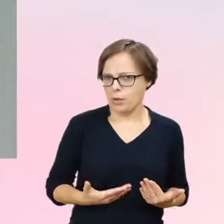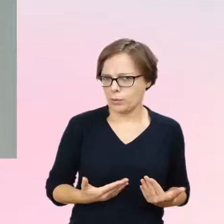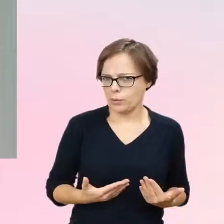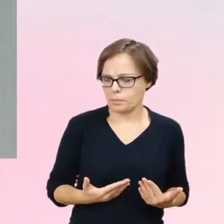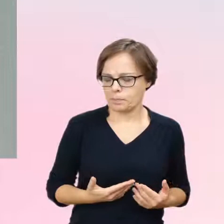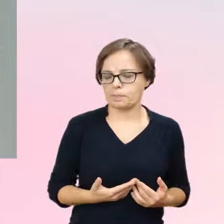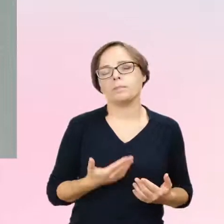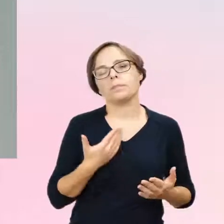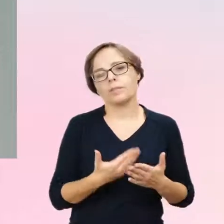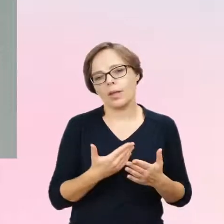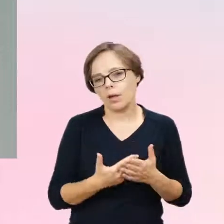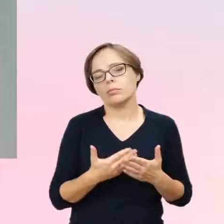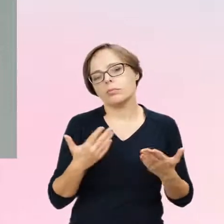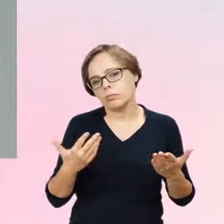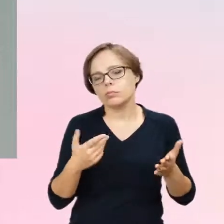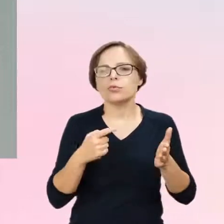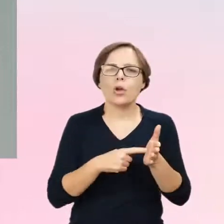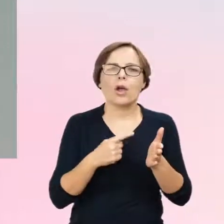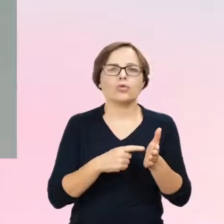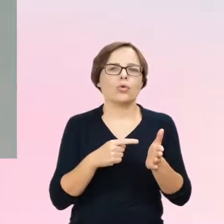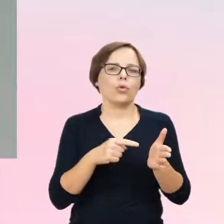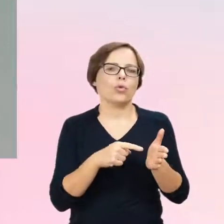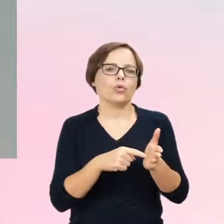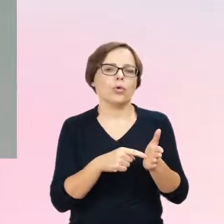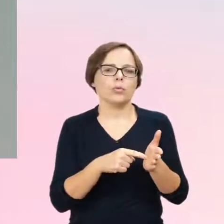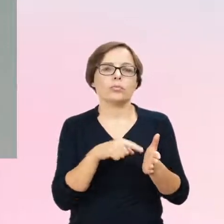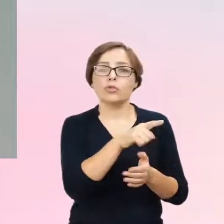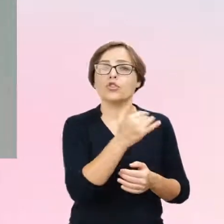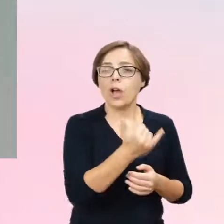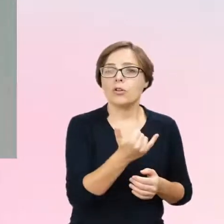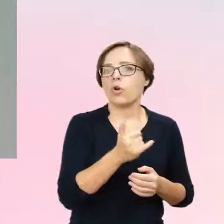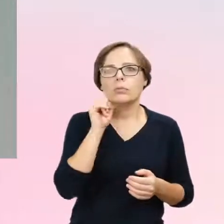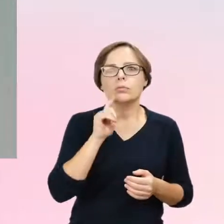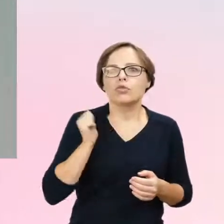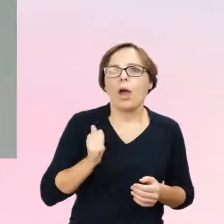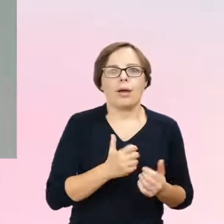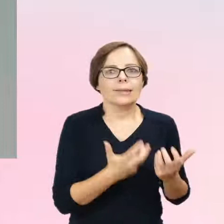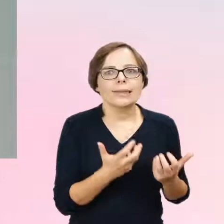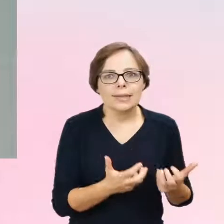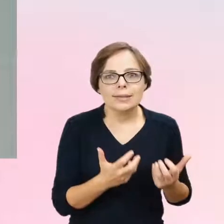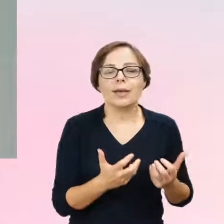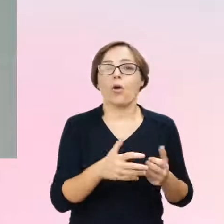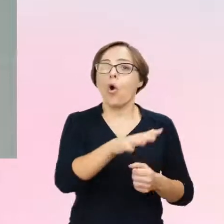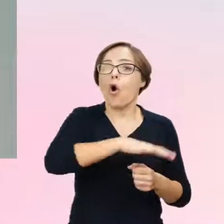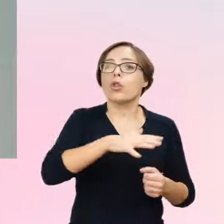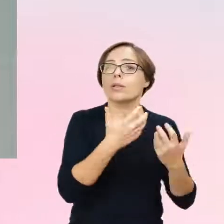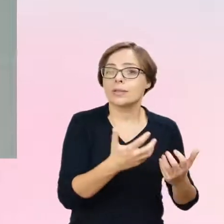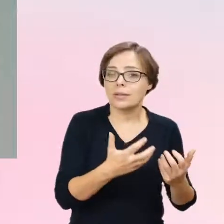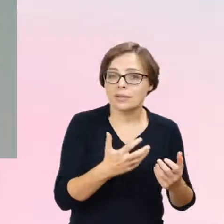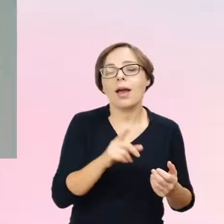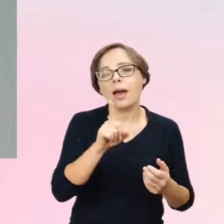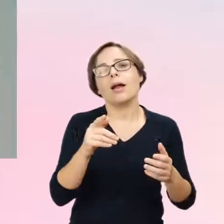rzeczy, na które bardzo czeka dziecko i jego otoczenie, ale trzeba wiedzieć o tych wszystkich